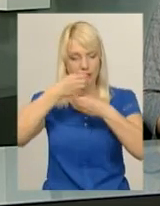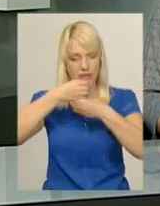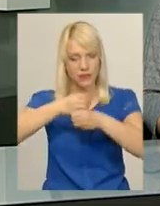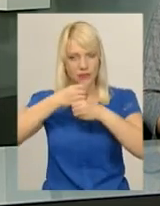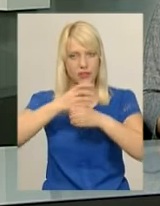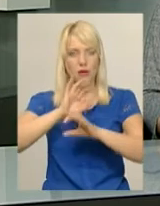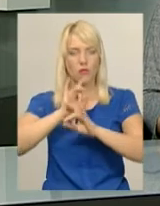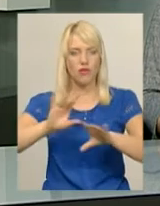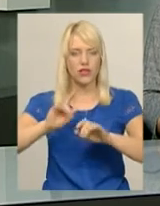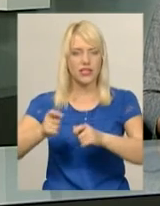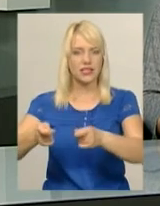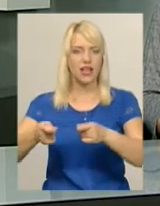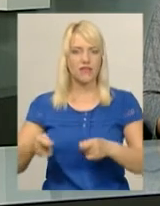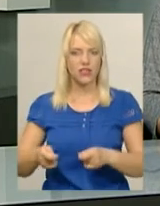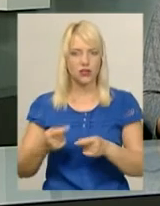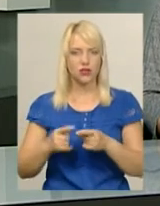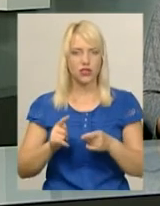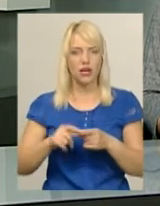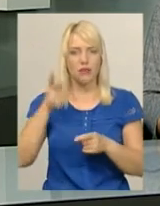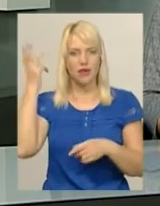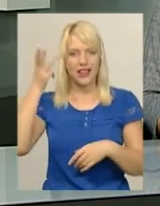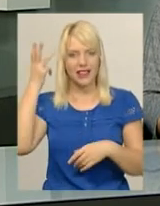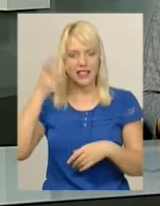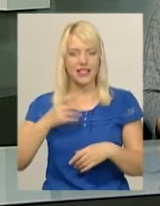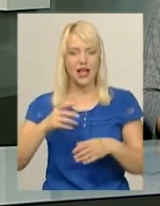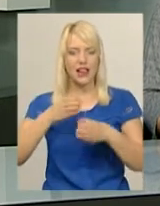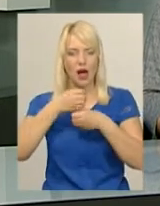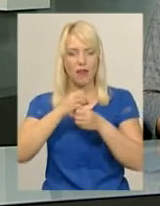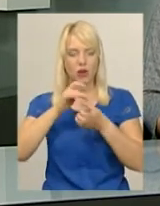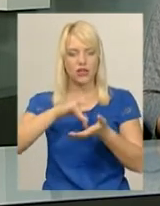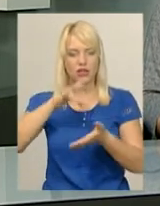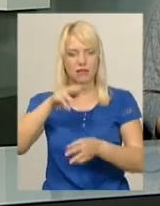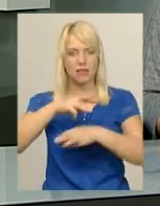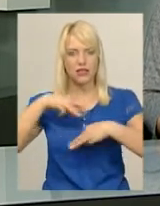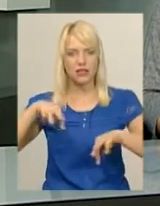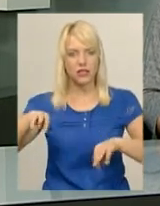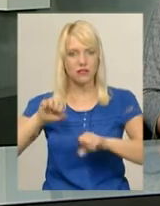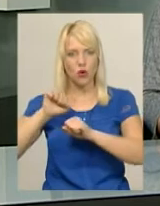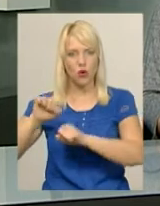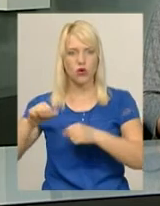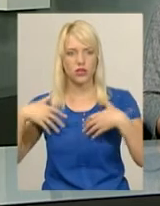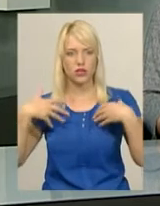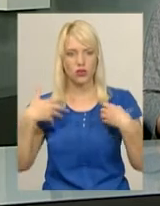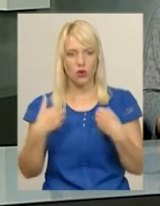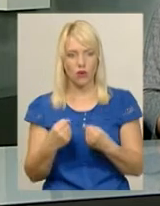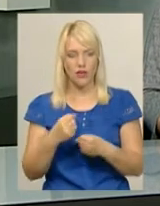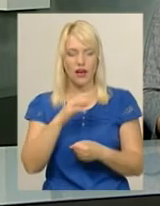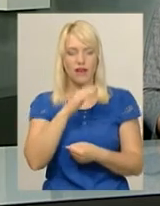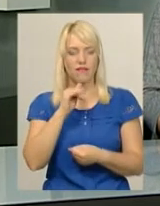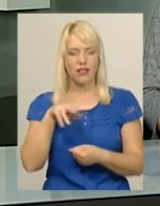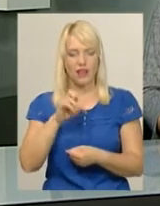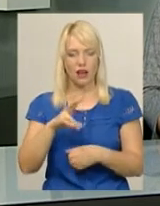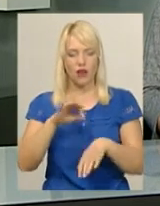організації епіддосліджень Хмельницького обласного лабораторного центру Міністерства охорони здоров'я України Тетяна Федак. Хворі